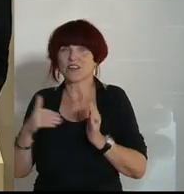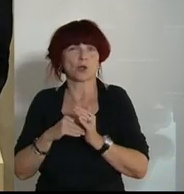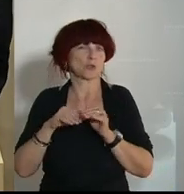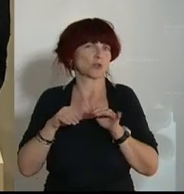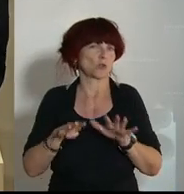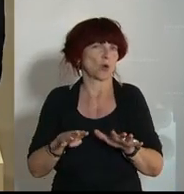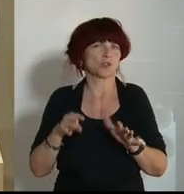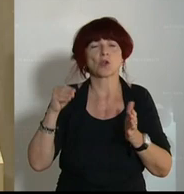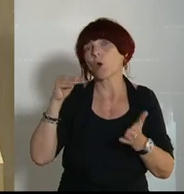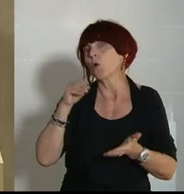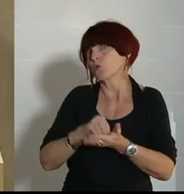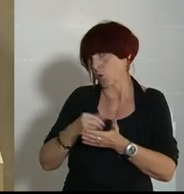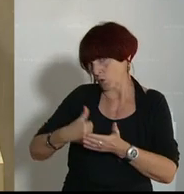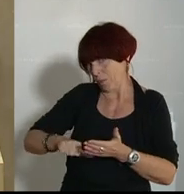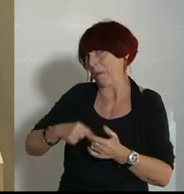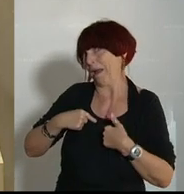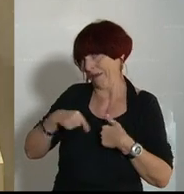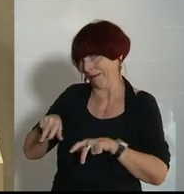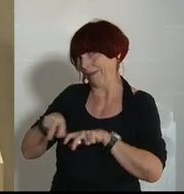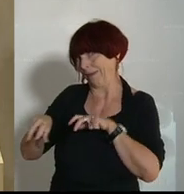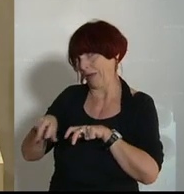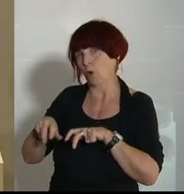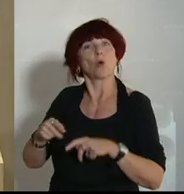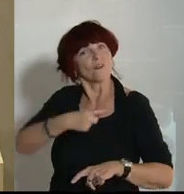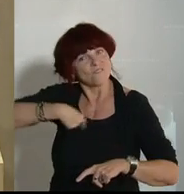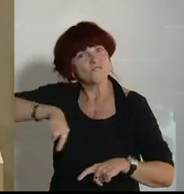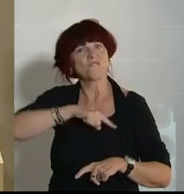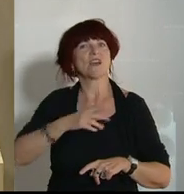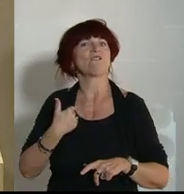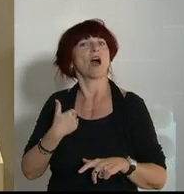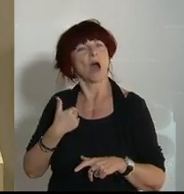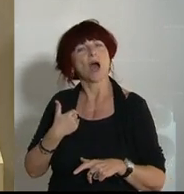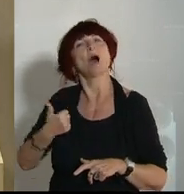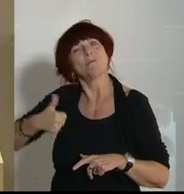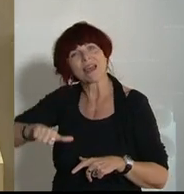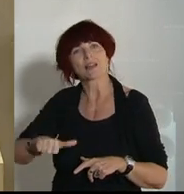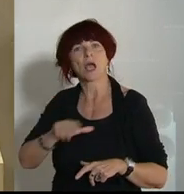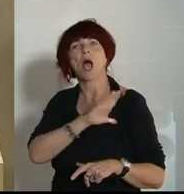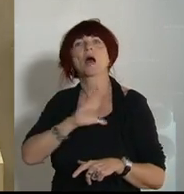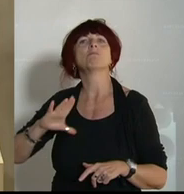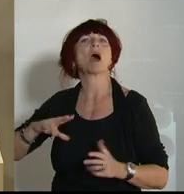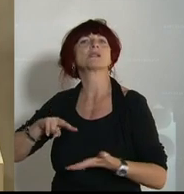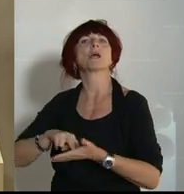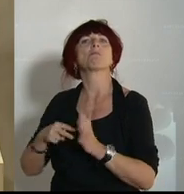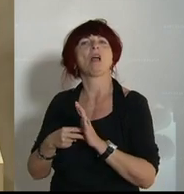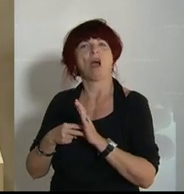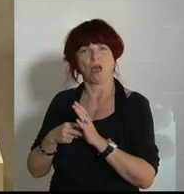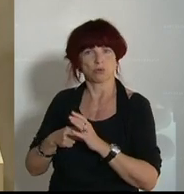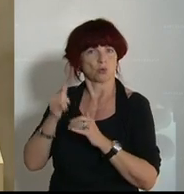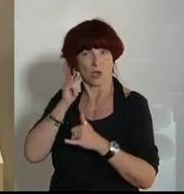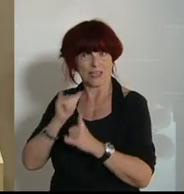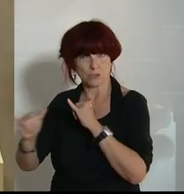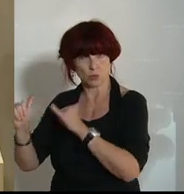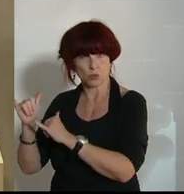noch teilweise mit in der Regierung, dass wir unseren Beitrag leisten konnten zum Masterplan Tourismus, wo wir ja in allen Bundesländern mit unterwegs